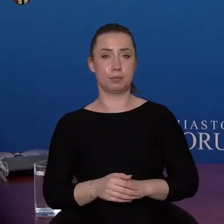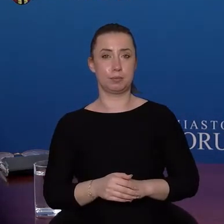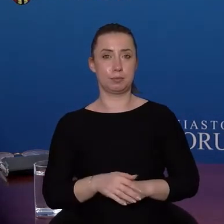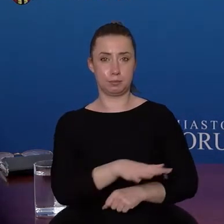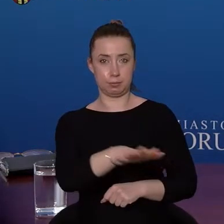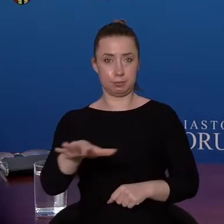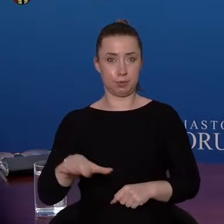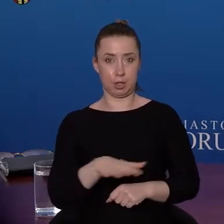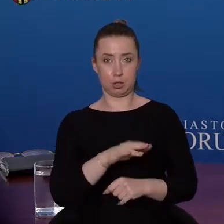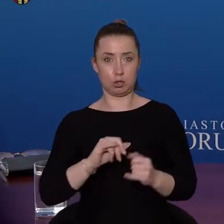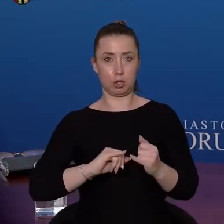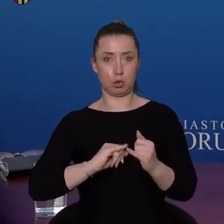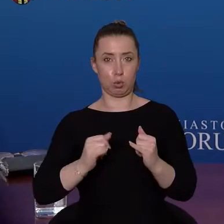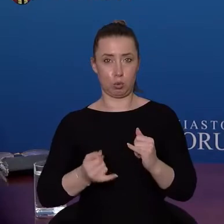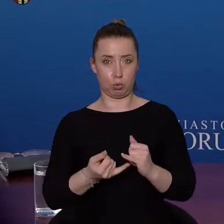mieście.